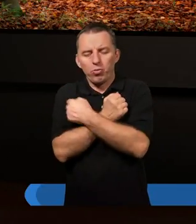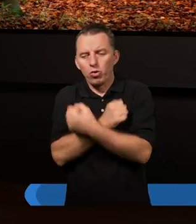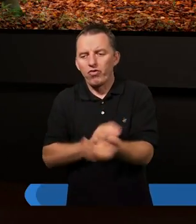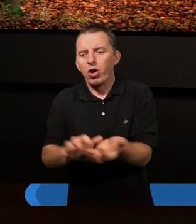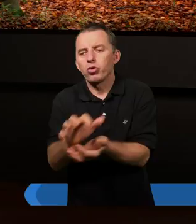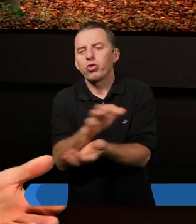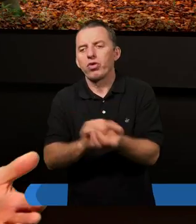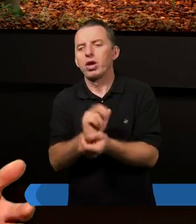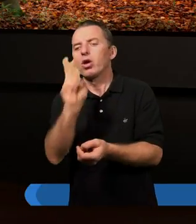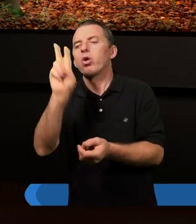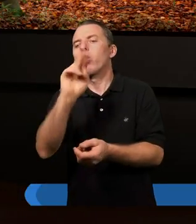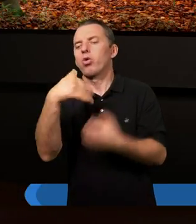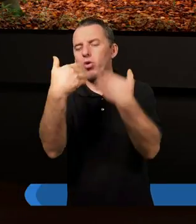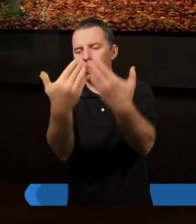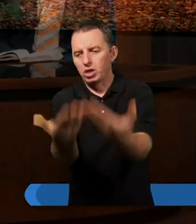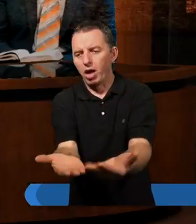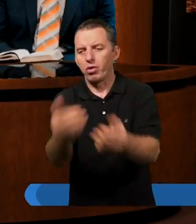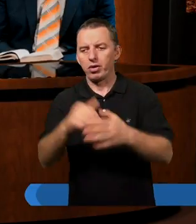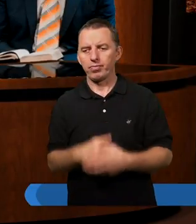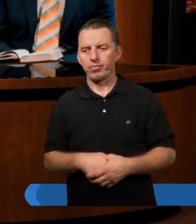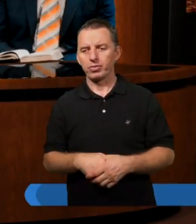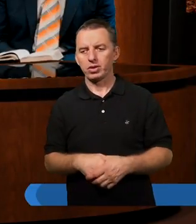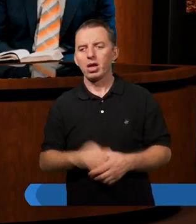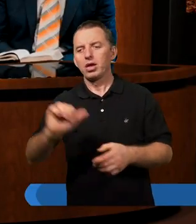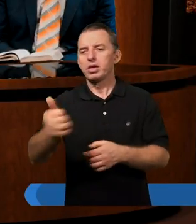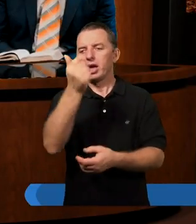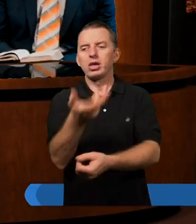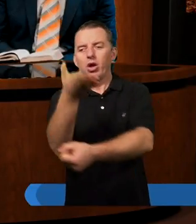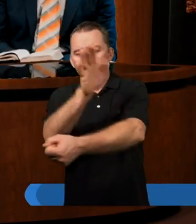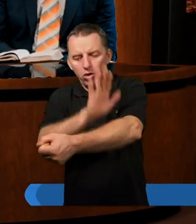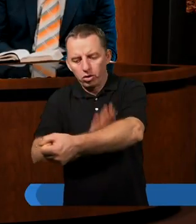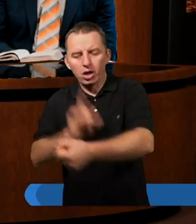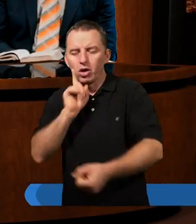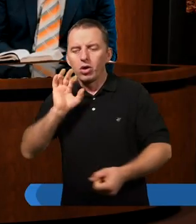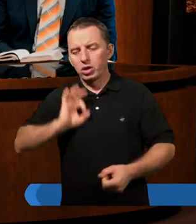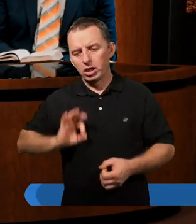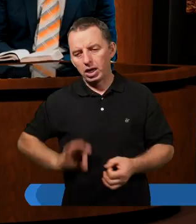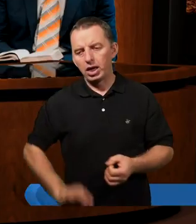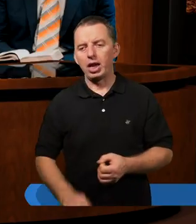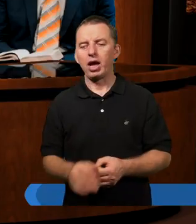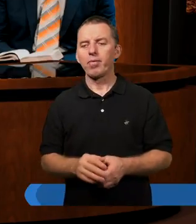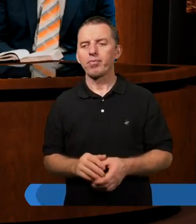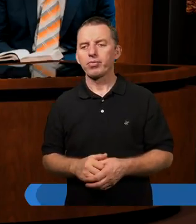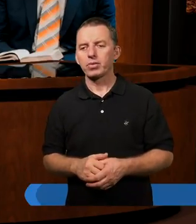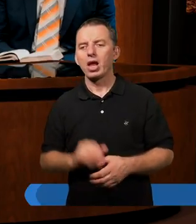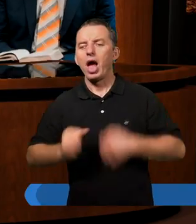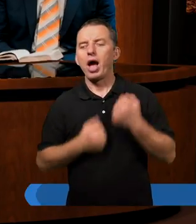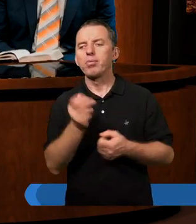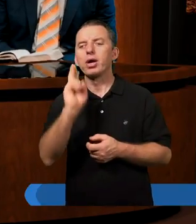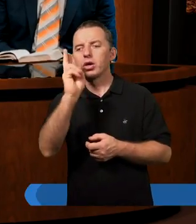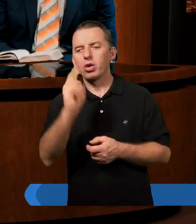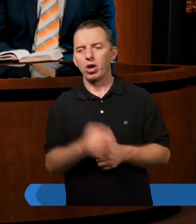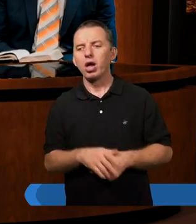świat. Że kogo dał? Syna swojego jednorodzonego. Syna jednorodzonego. Aby kto